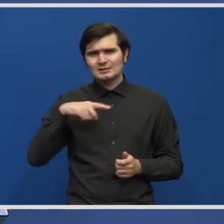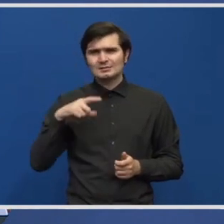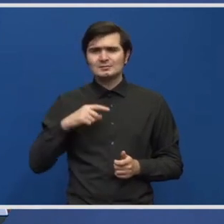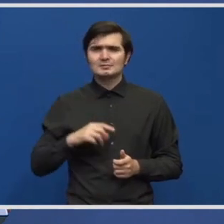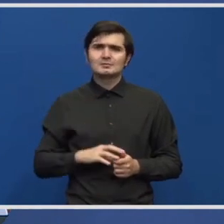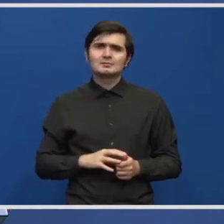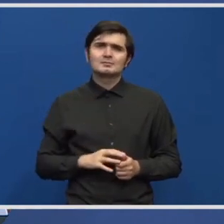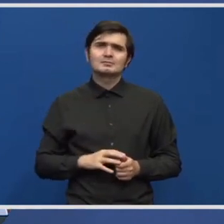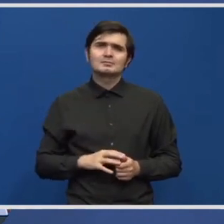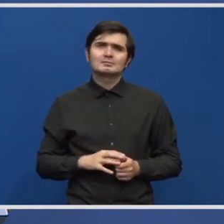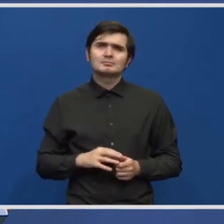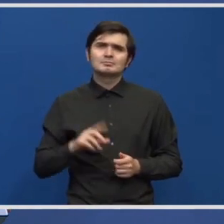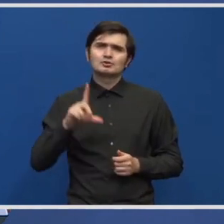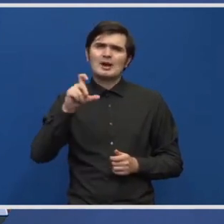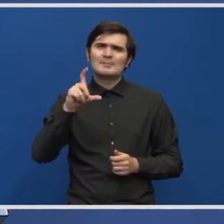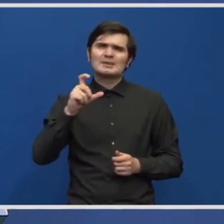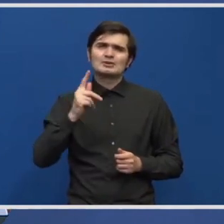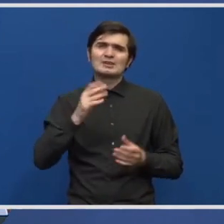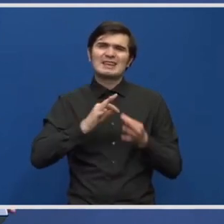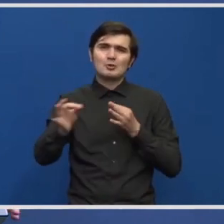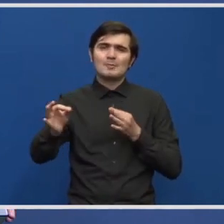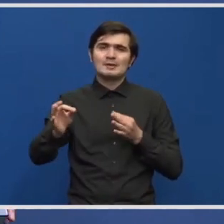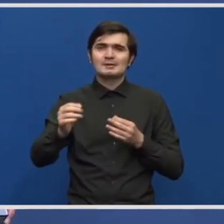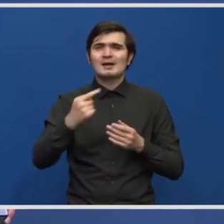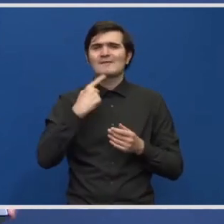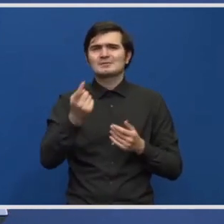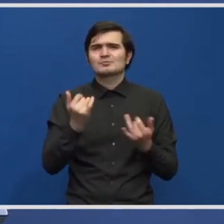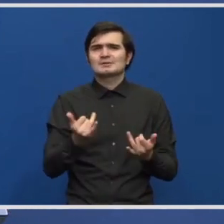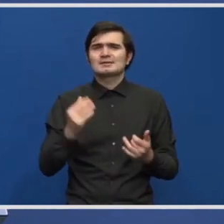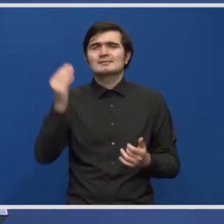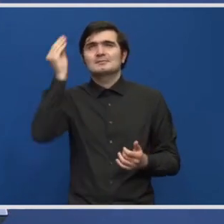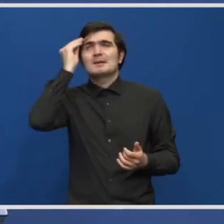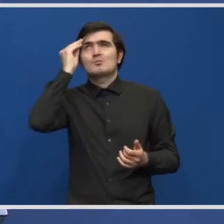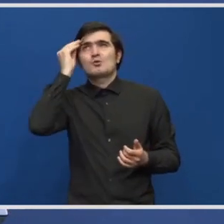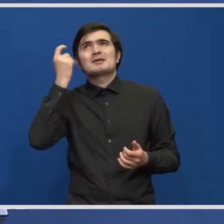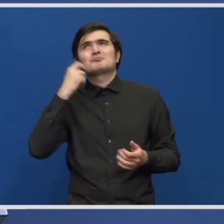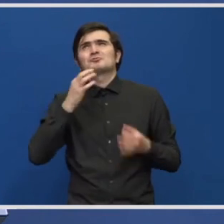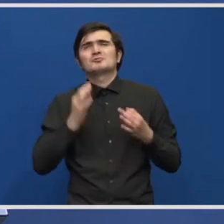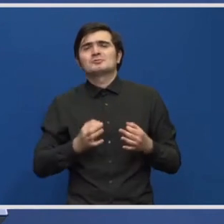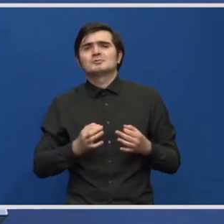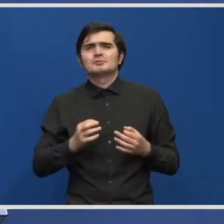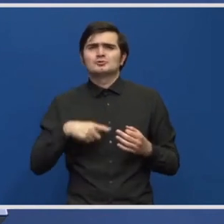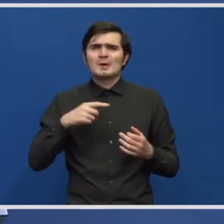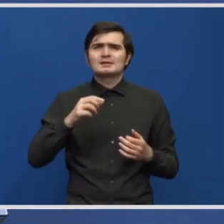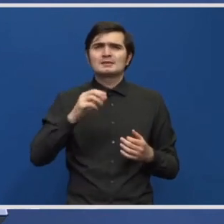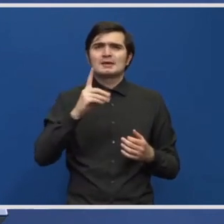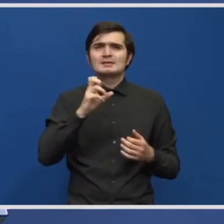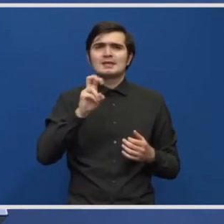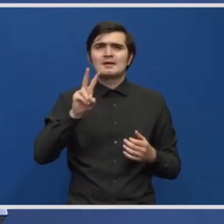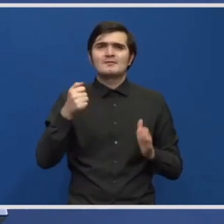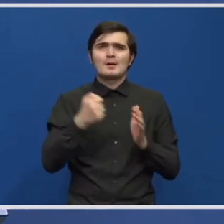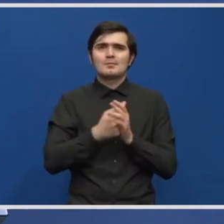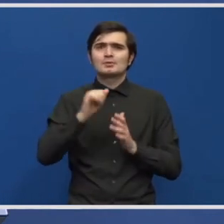kilometri, dar v zis, mă face să fac un exercițiu din memorie. Și mai e vorba de Lugoș-Deva,